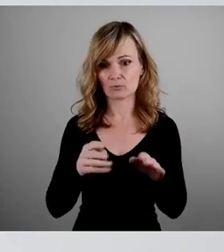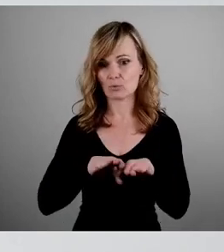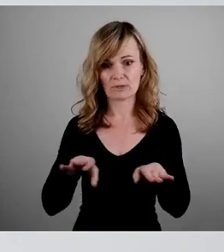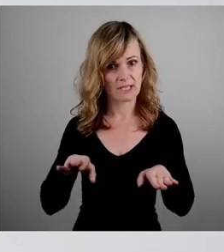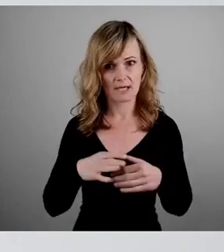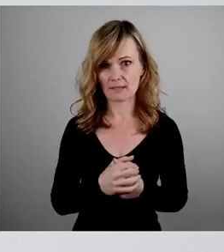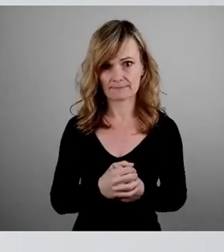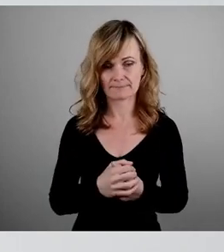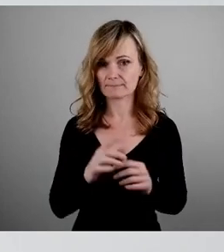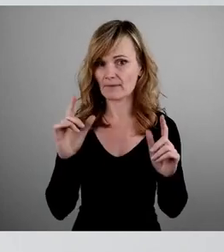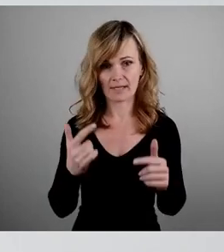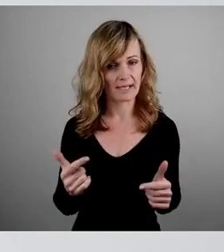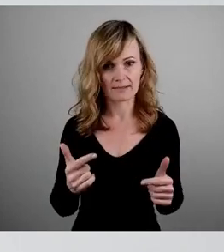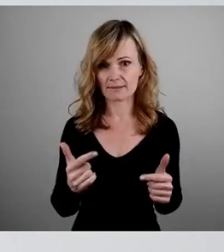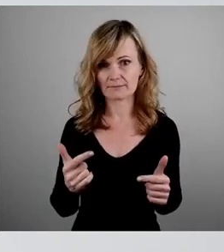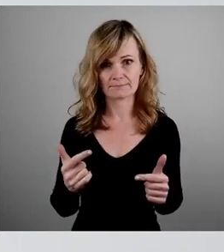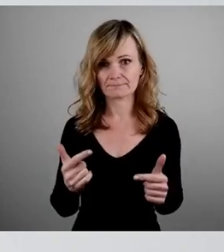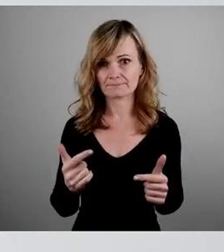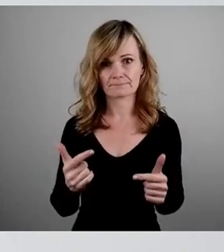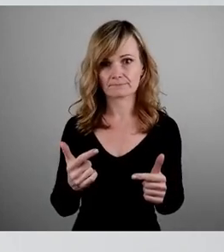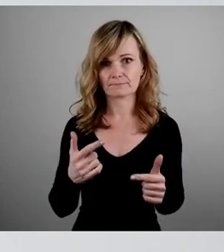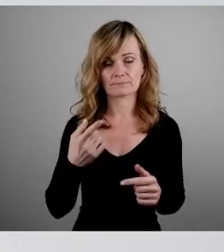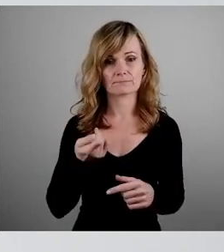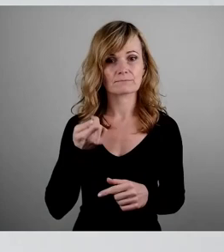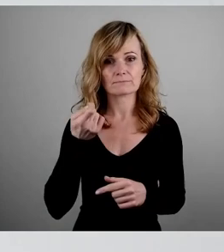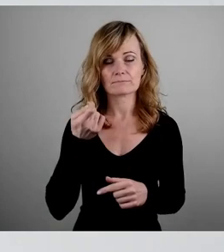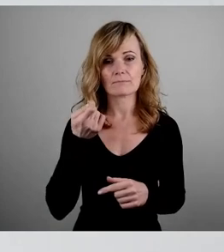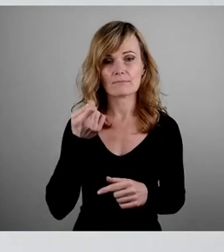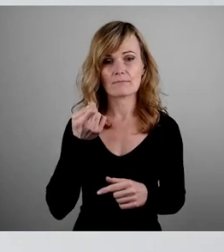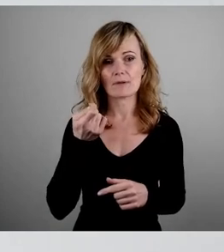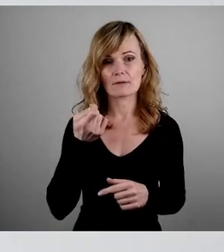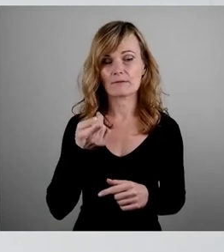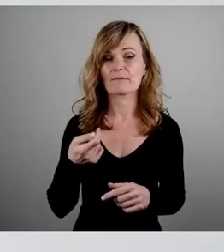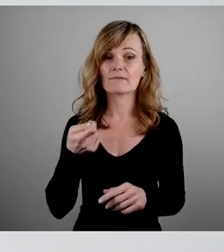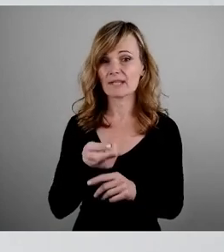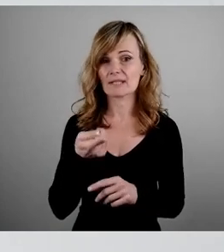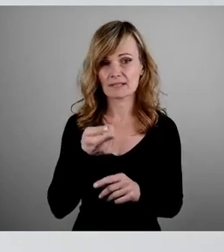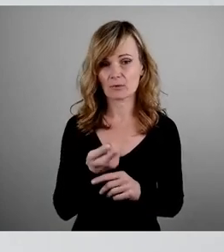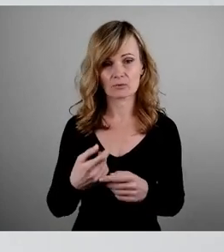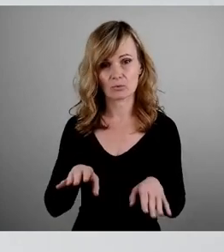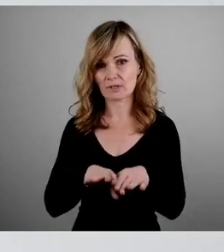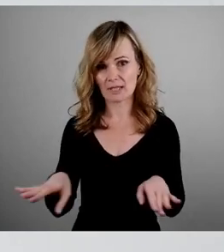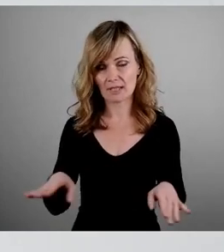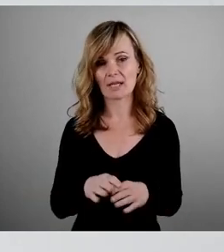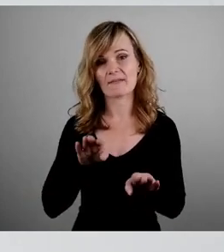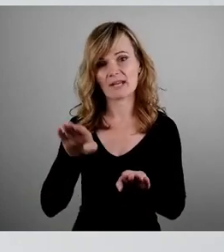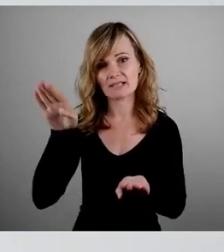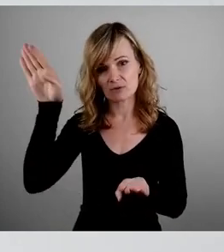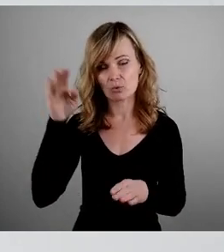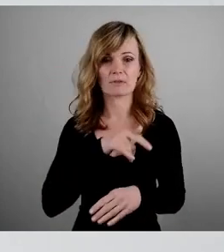keine Finanzierungsgrundlage, die Inflation, Personalkosten,